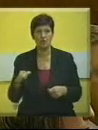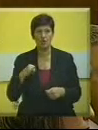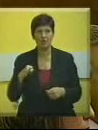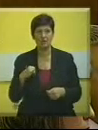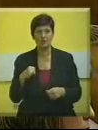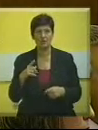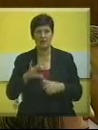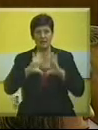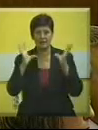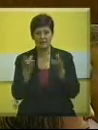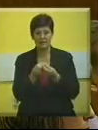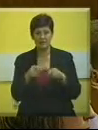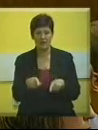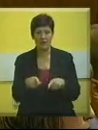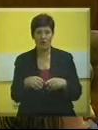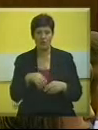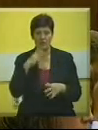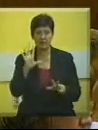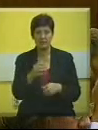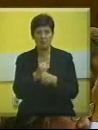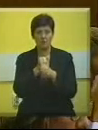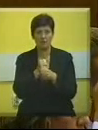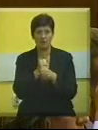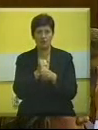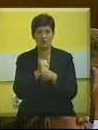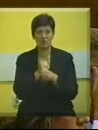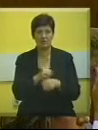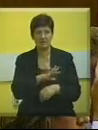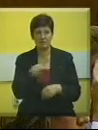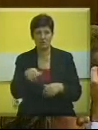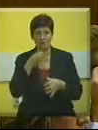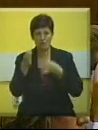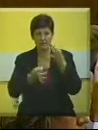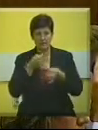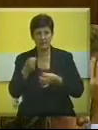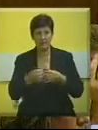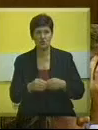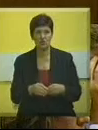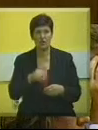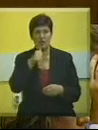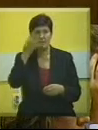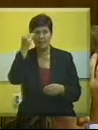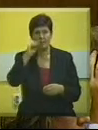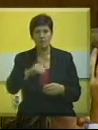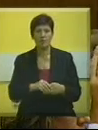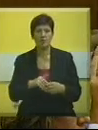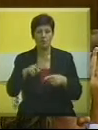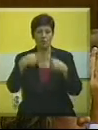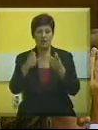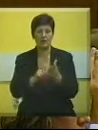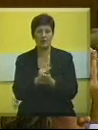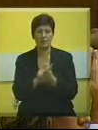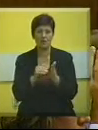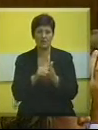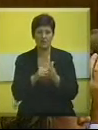će iz svega ovog navedenog podržati svakako ovaj izveštaj i napomenjamo da bi u narednom periodu